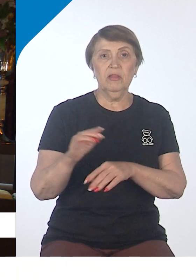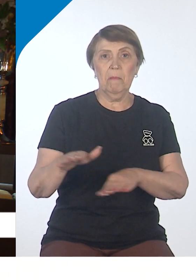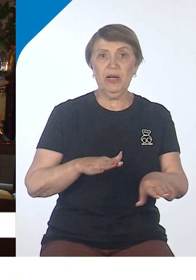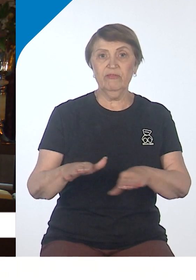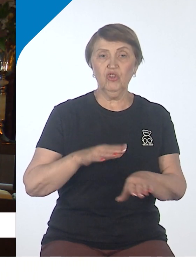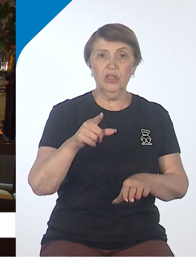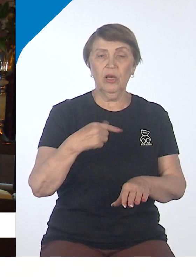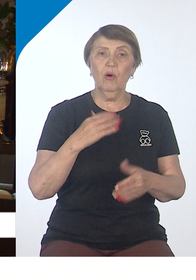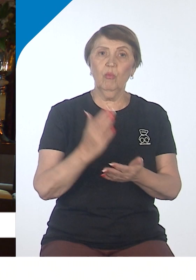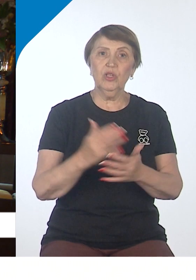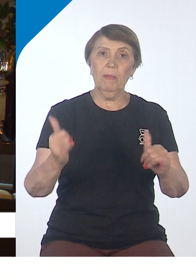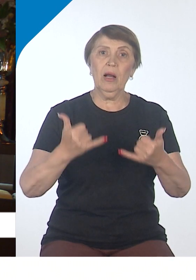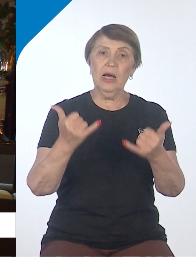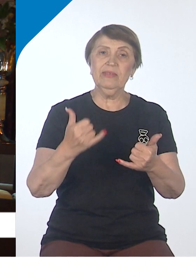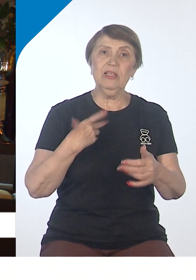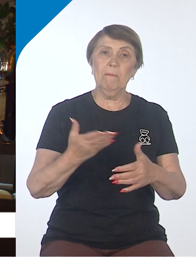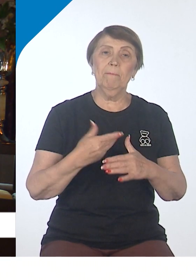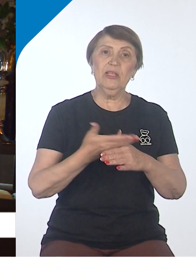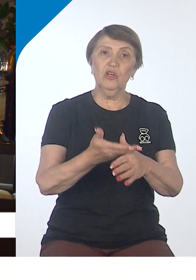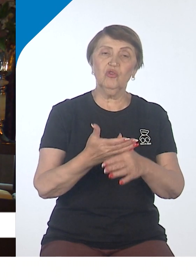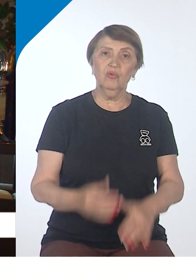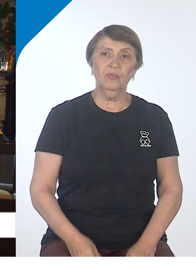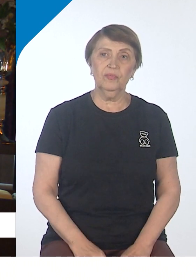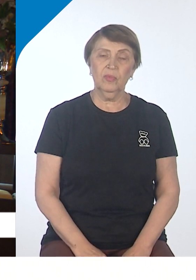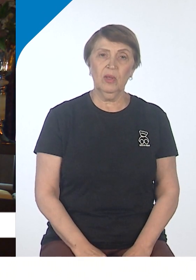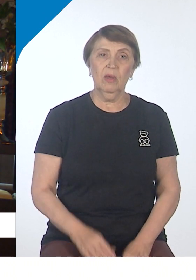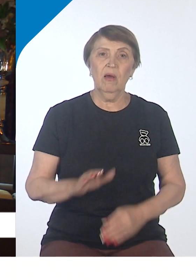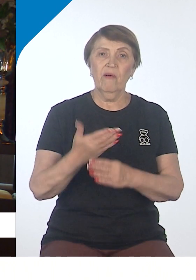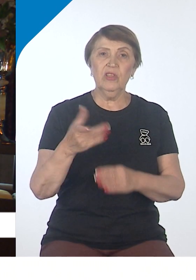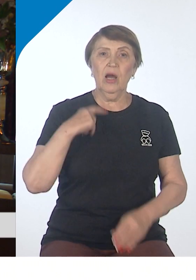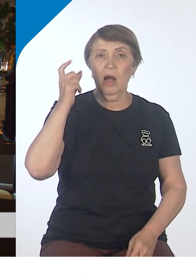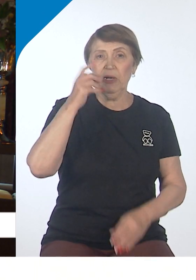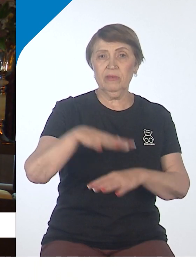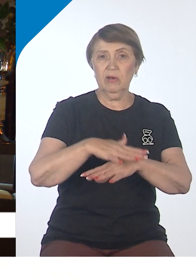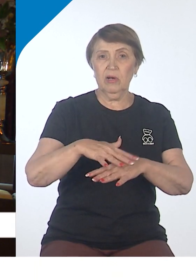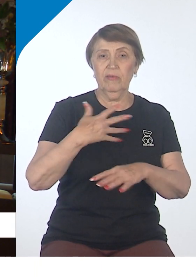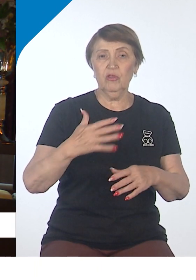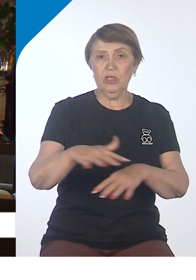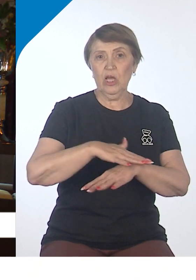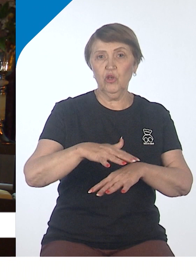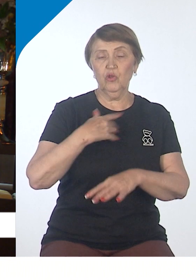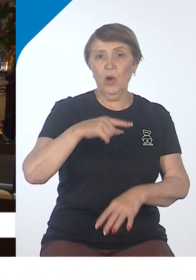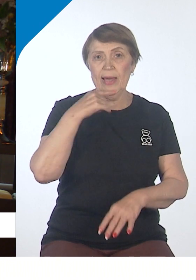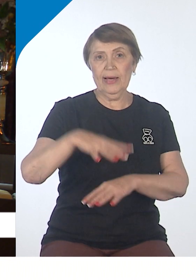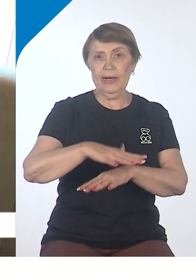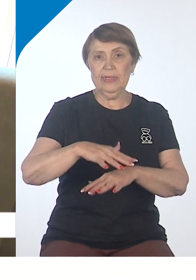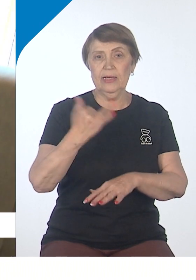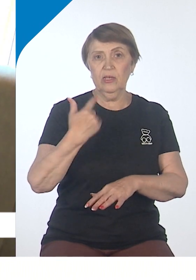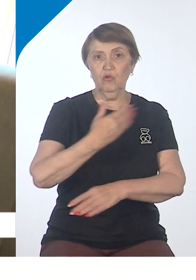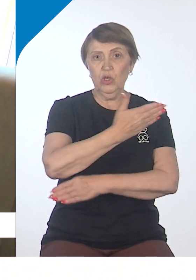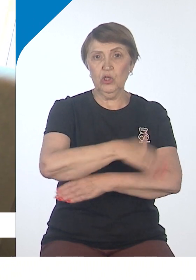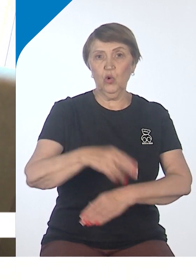поддержку предпринимателю как на территории края, как и в продвижении продукции вне Хабаровского края, на территорию России, может быть, даже за рубеж.